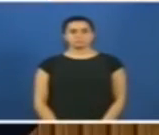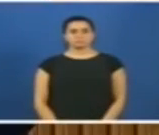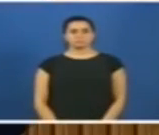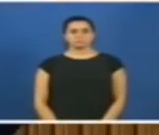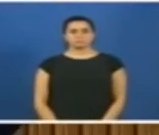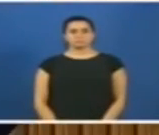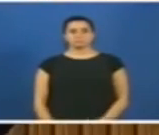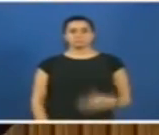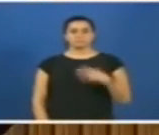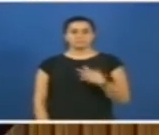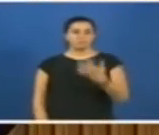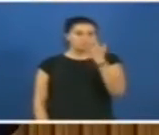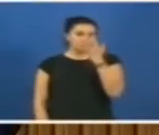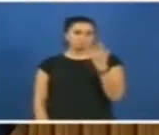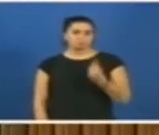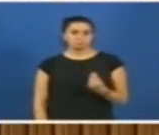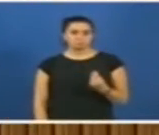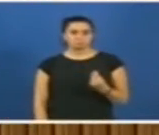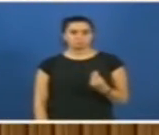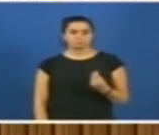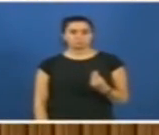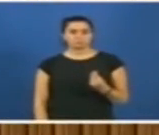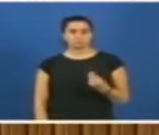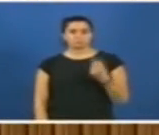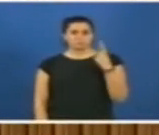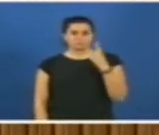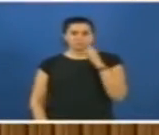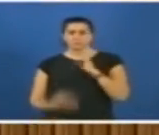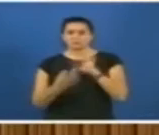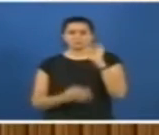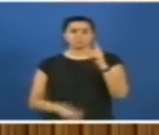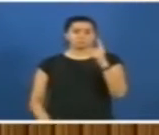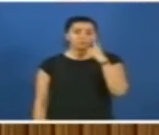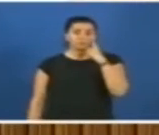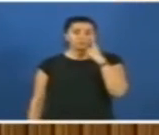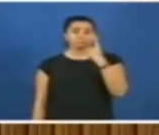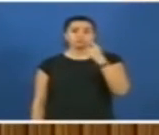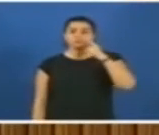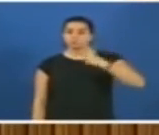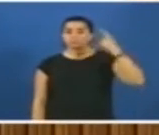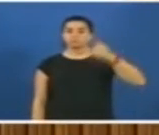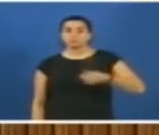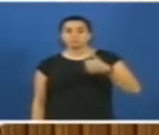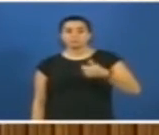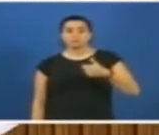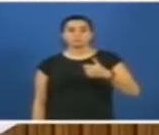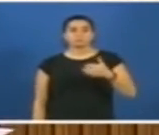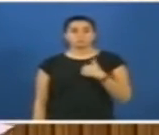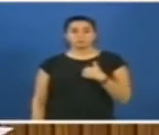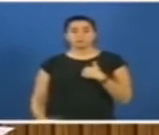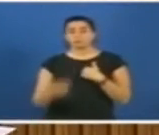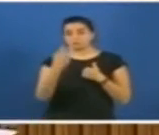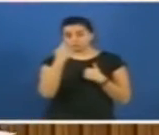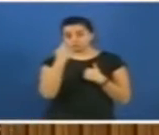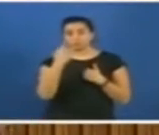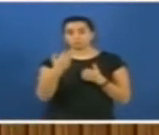Aldatıldık diyor. Bir kişi, bir hükümet, bir cumhurbaşkanı. Beni kandırdılar.